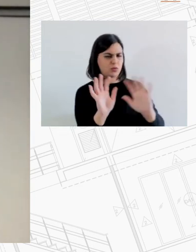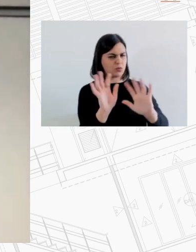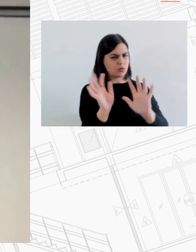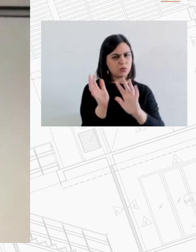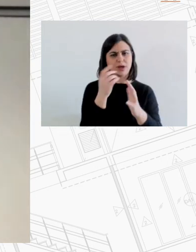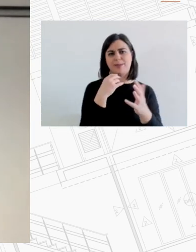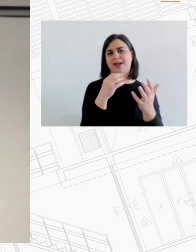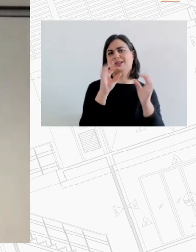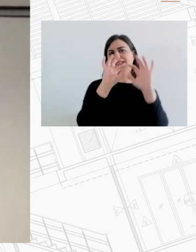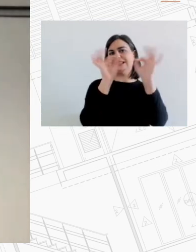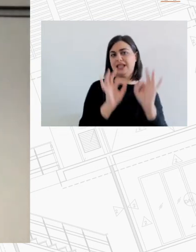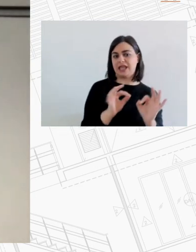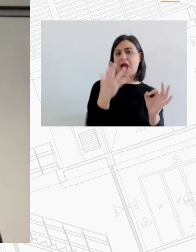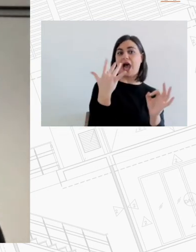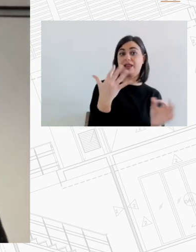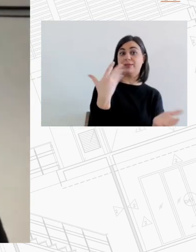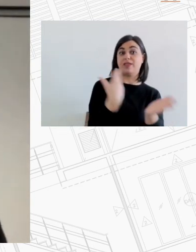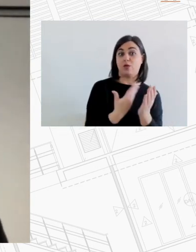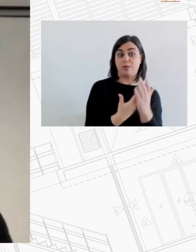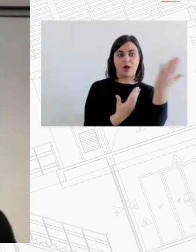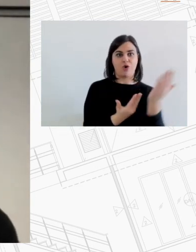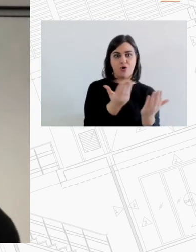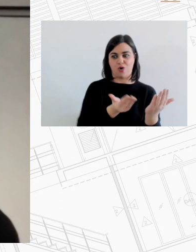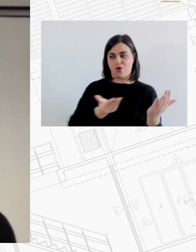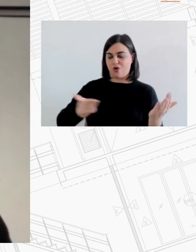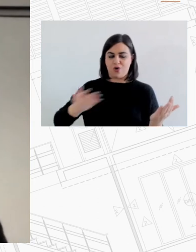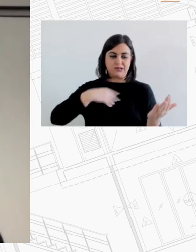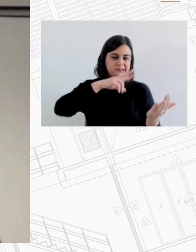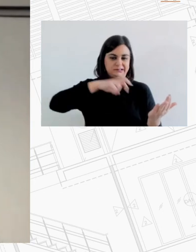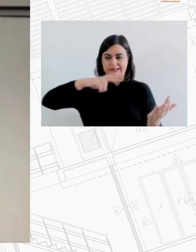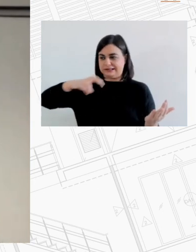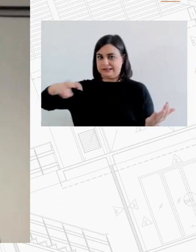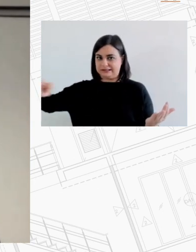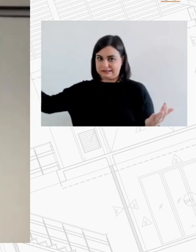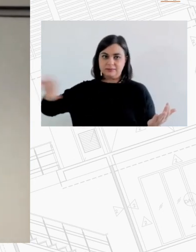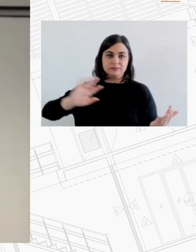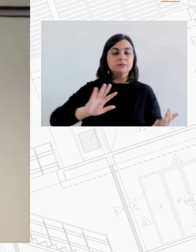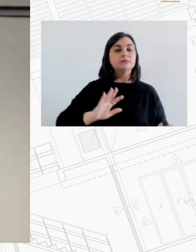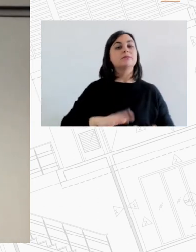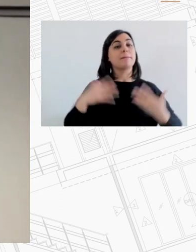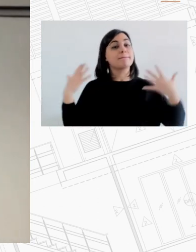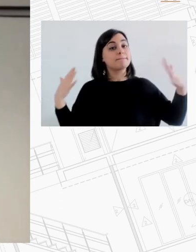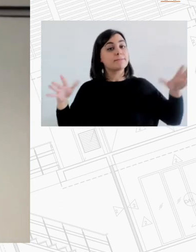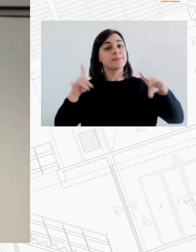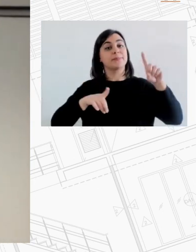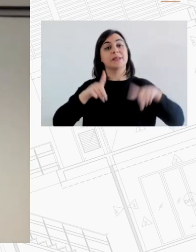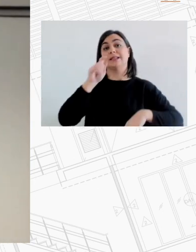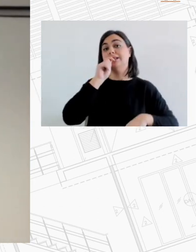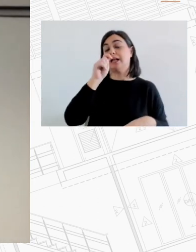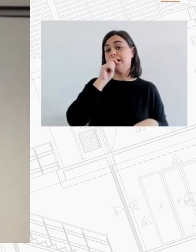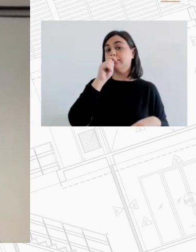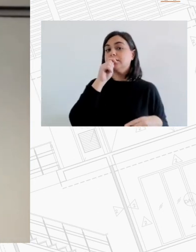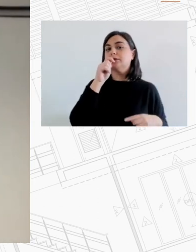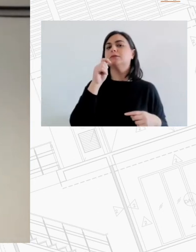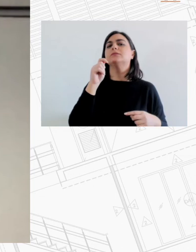έγινε μια σειρά από συνεντεύξεις κάτι που δεν αναφέρθηκε παρά μόνο επιφανειακά αφορούσε φορείς της κοινωνίας στους πολιτών που